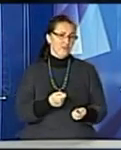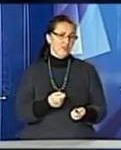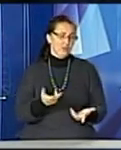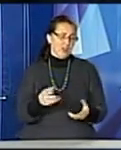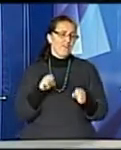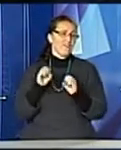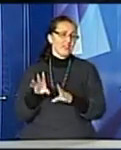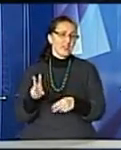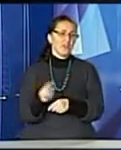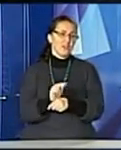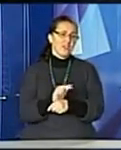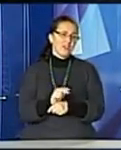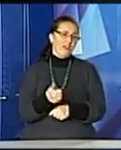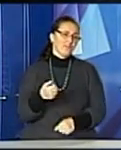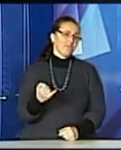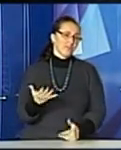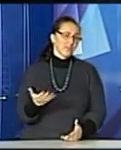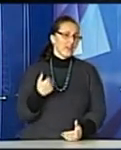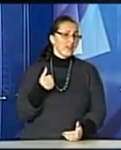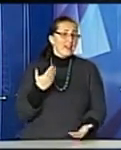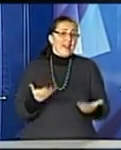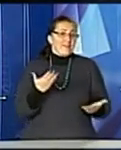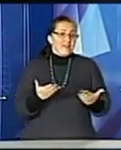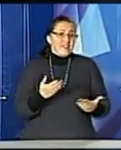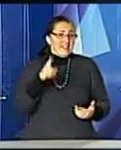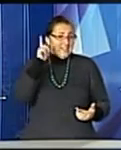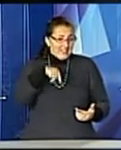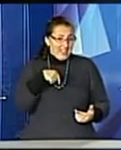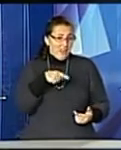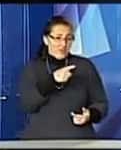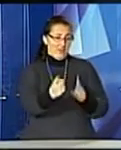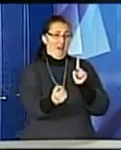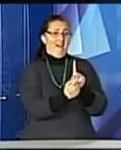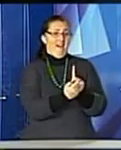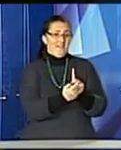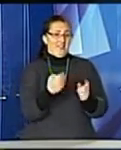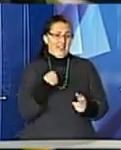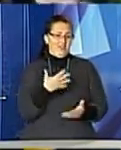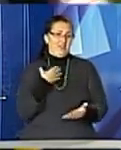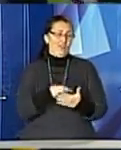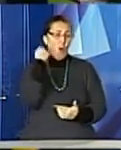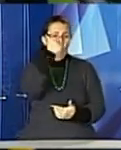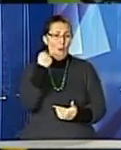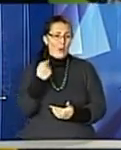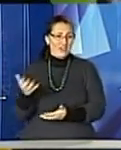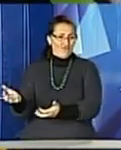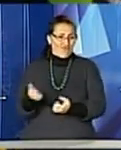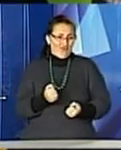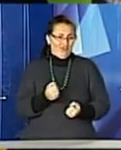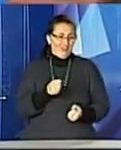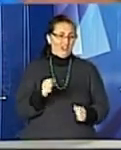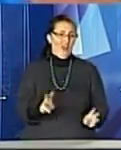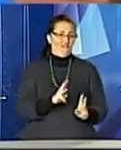як провіряти, чи вони працюють, чи не працюють. Я знав, що ви мене зустрінете, я б у своїй машині взяв вогнегасник і поставив на самопереднє. Окрім вогнегасника, тут